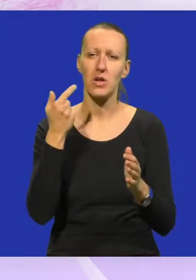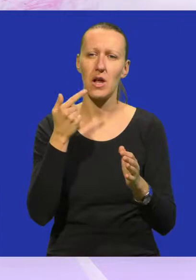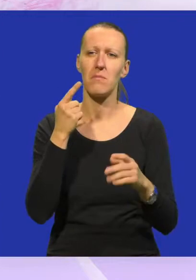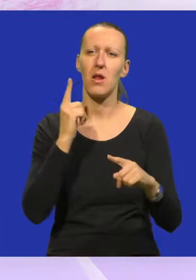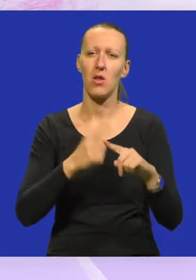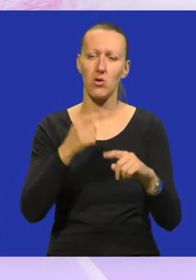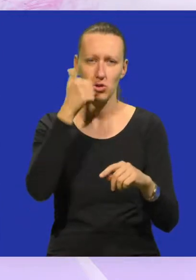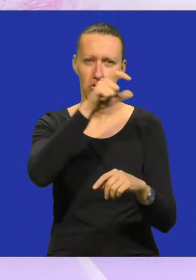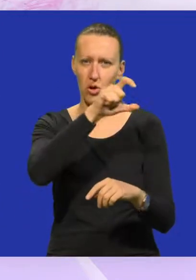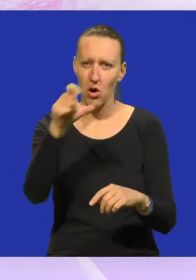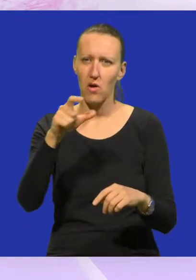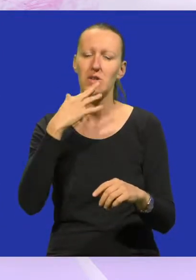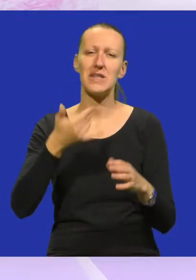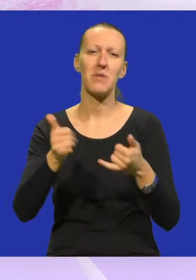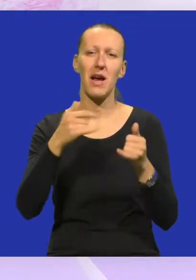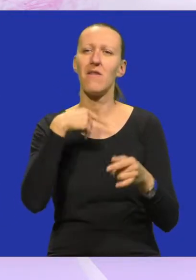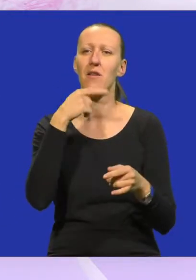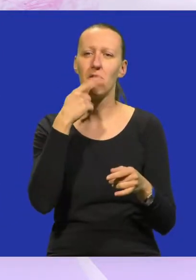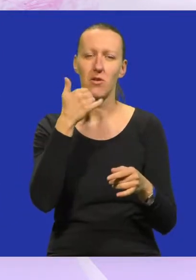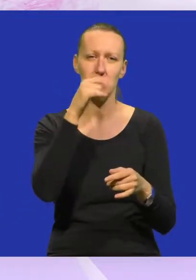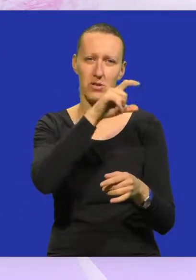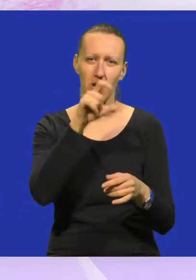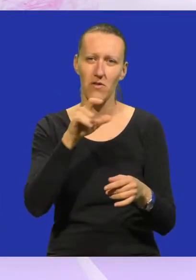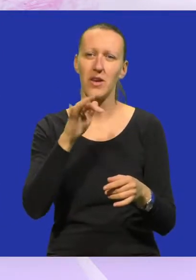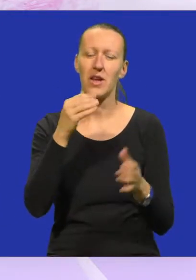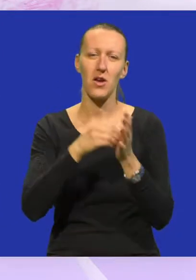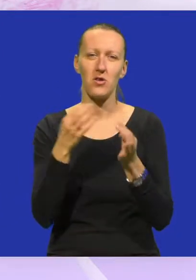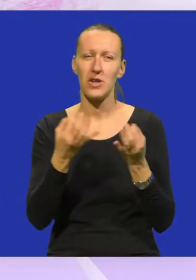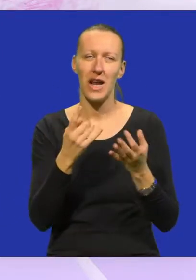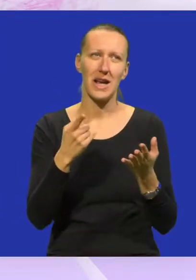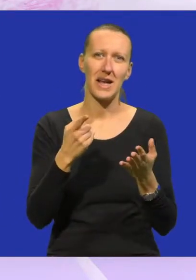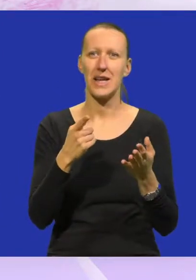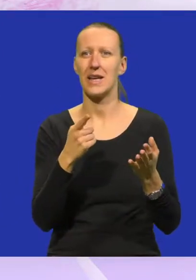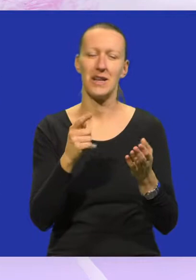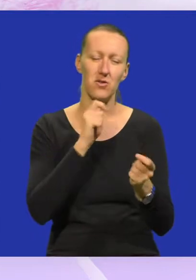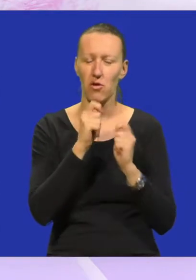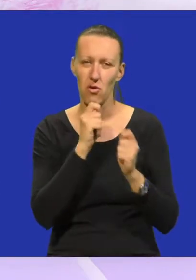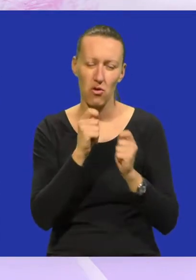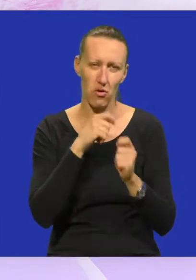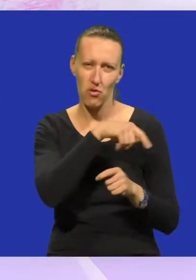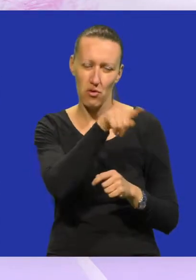konkretan naziv predstave, zato izbjegavam izgovoriti naziv predstave, dakle, još smo u nekakvom radnom nazivu,